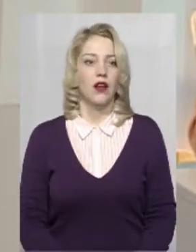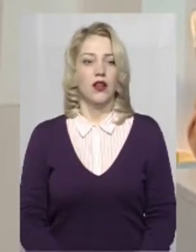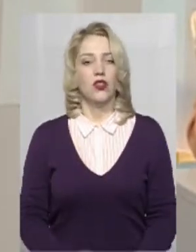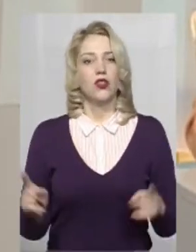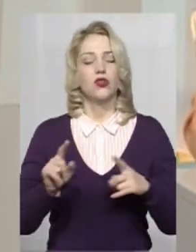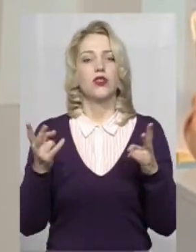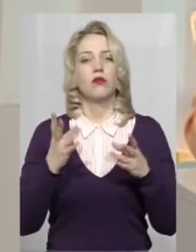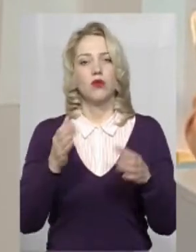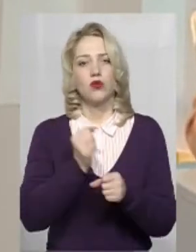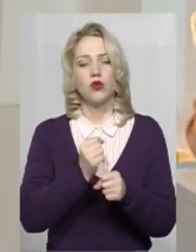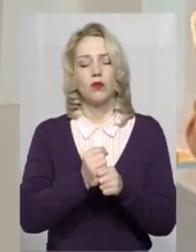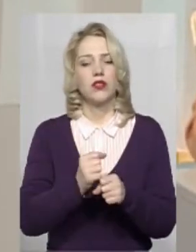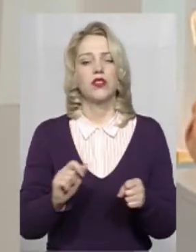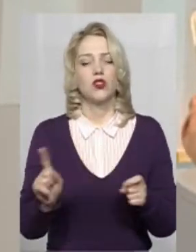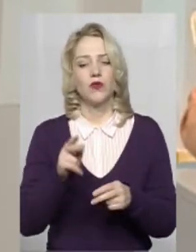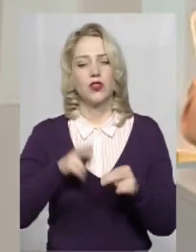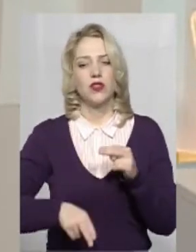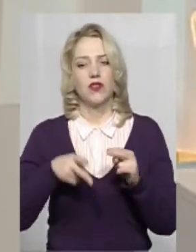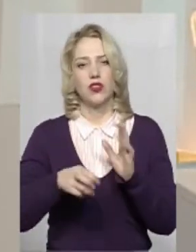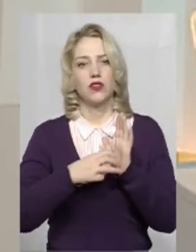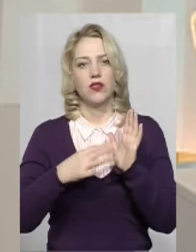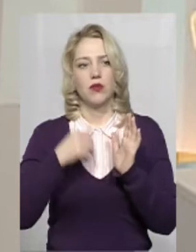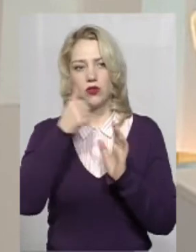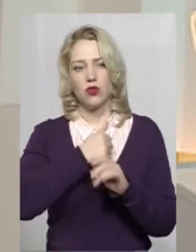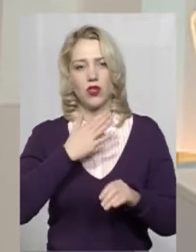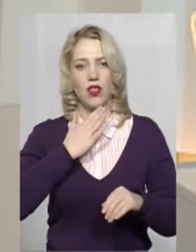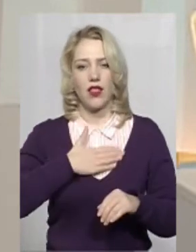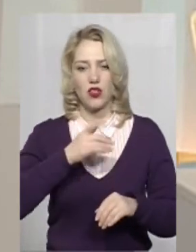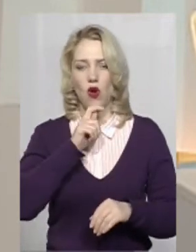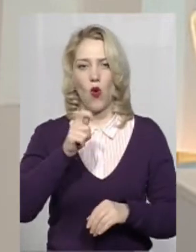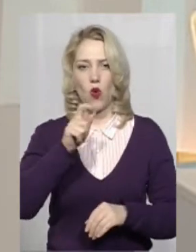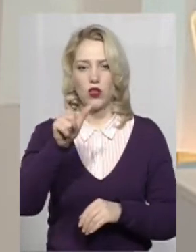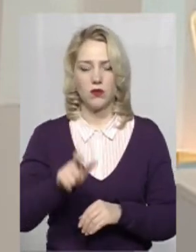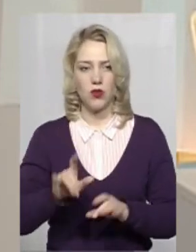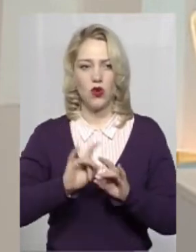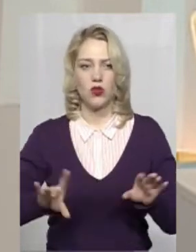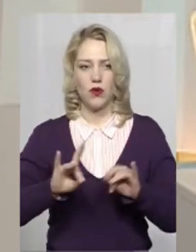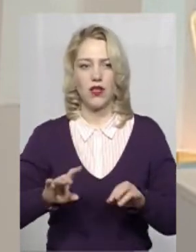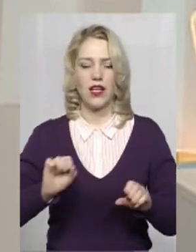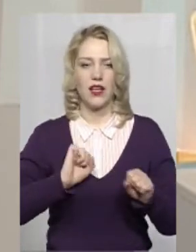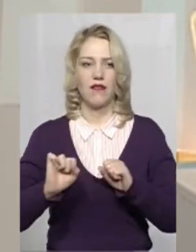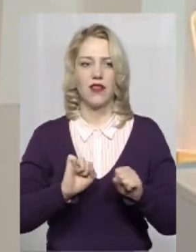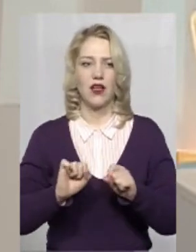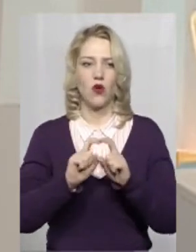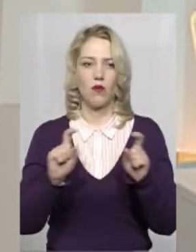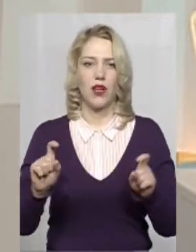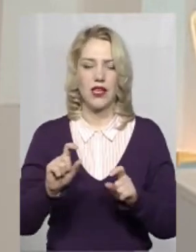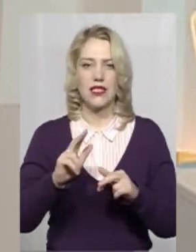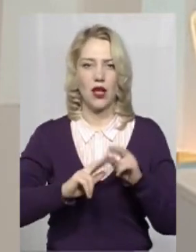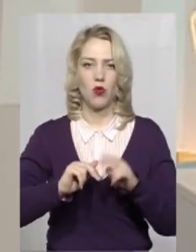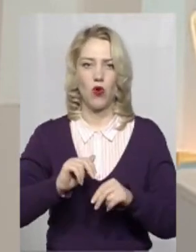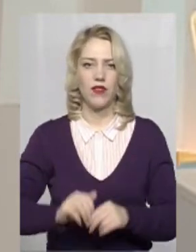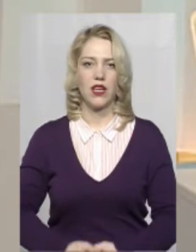2018 року, нашому кореспонденту розповідав керівник компанії-забудовника.